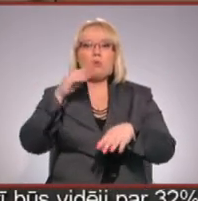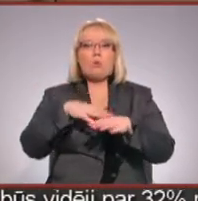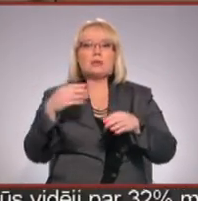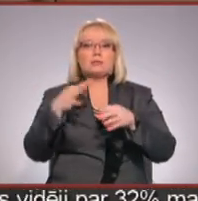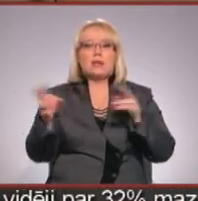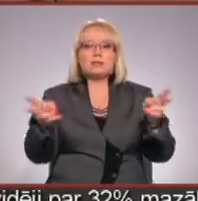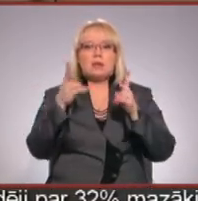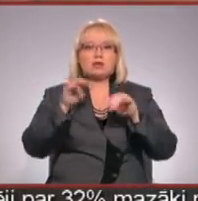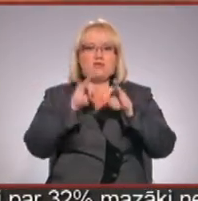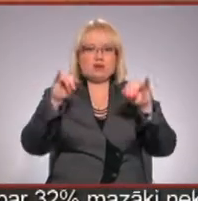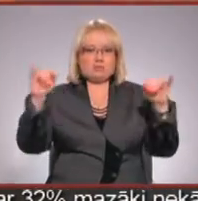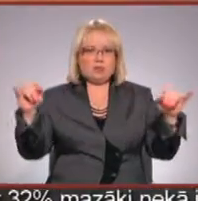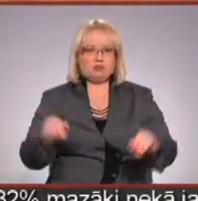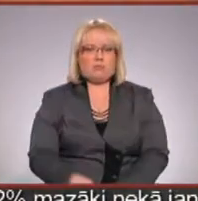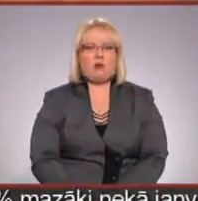plašumā.